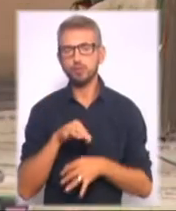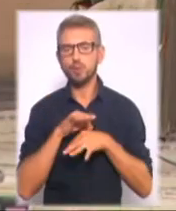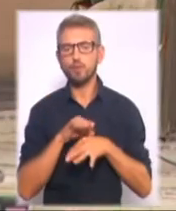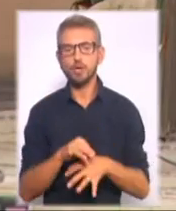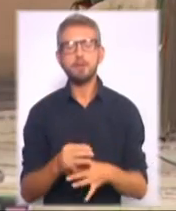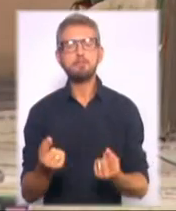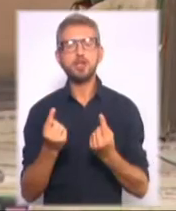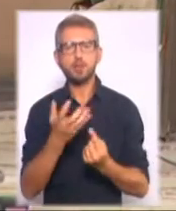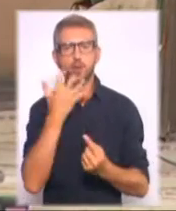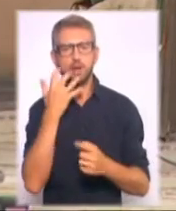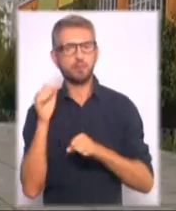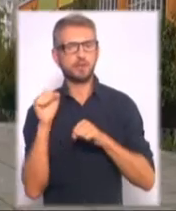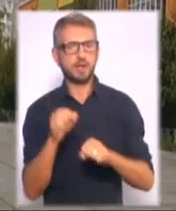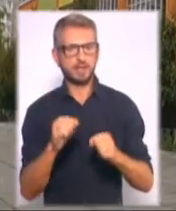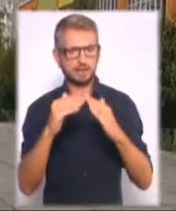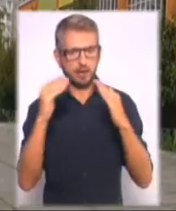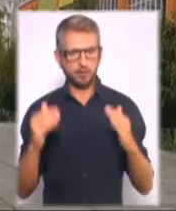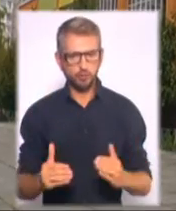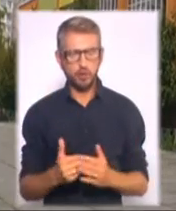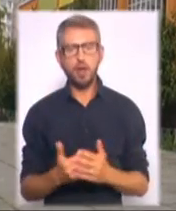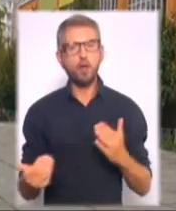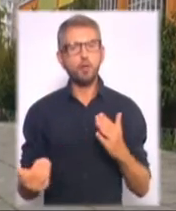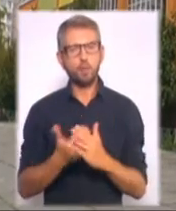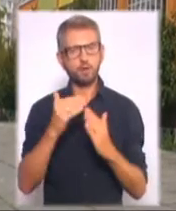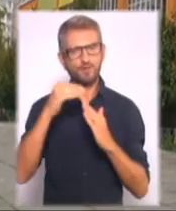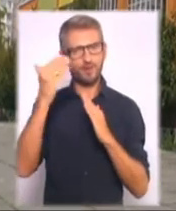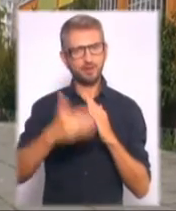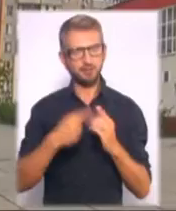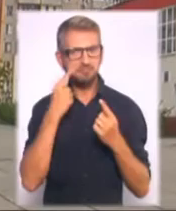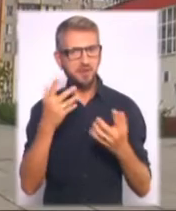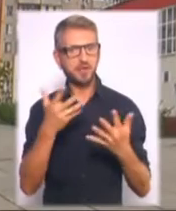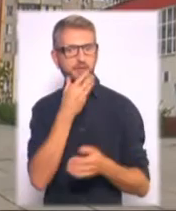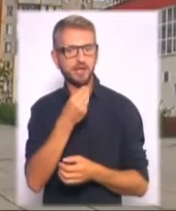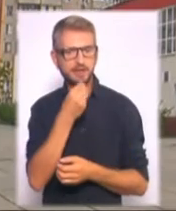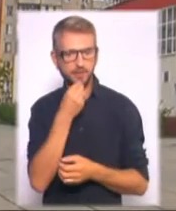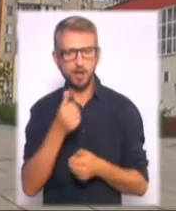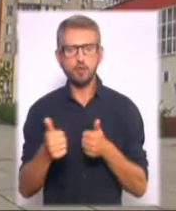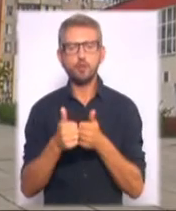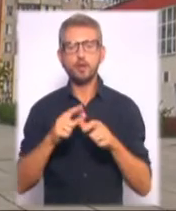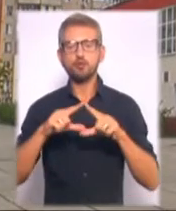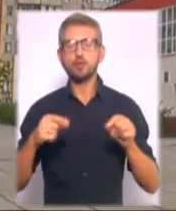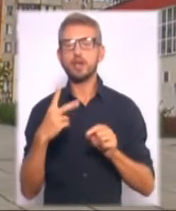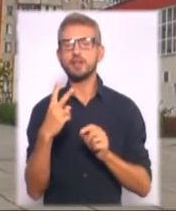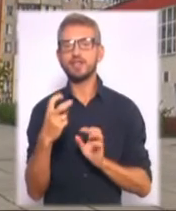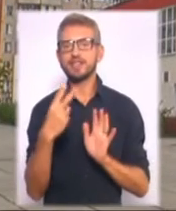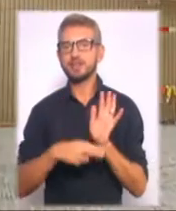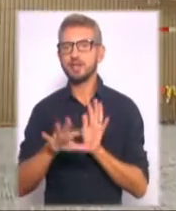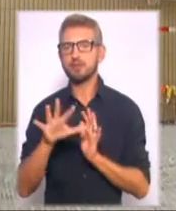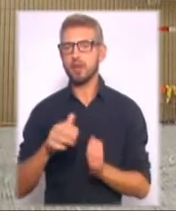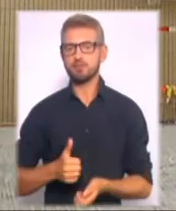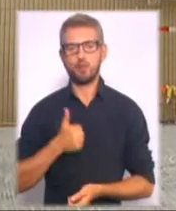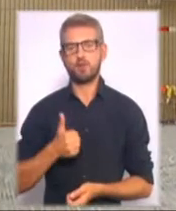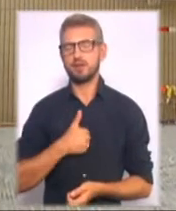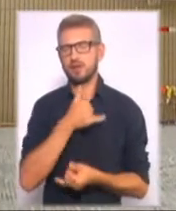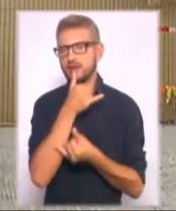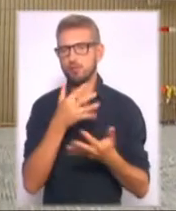термомодернізацію закладу. Новий одяг фасаду вийшов яскравим і привабливим. А от у сусідній 275-й школі похвалитися великими досягненнями поки що